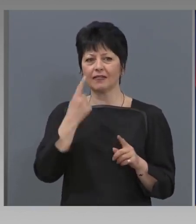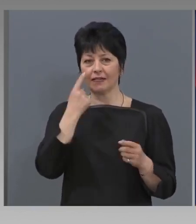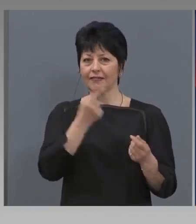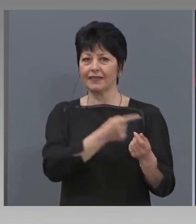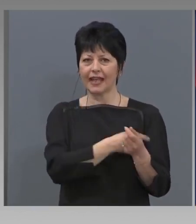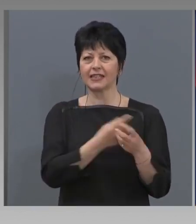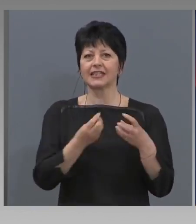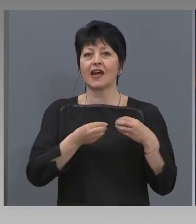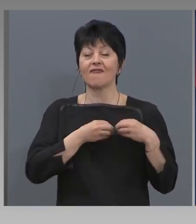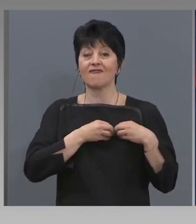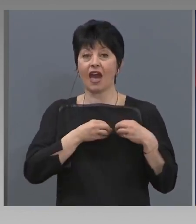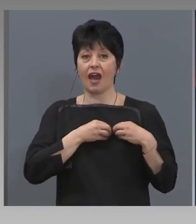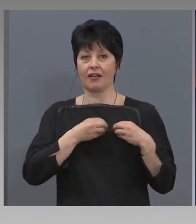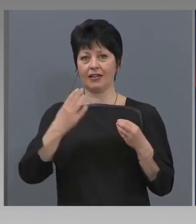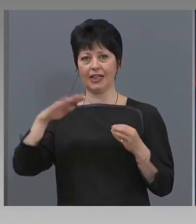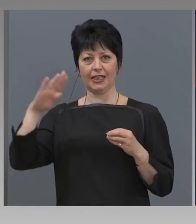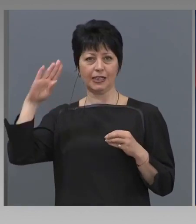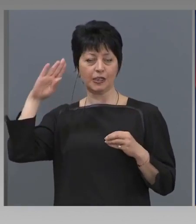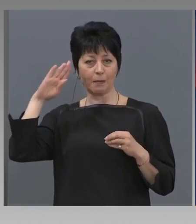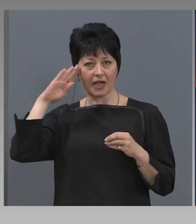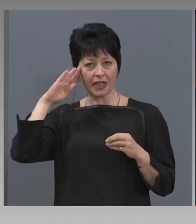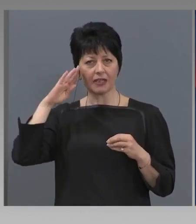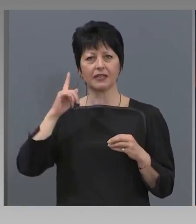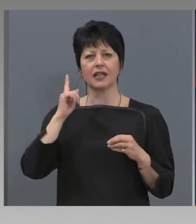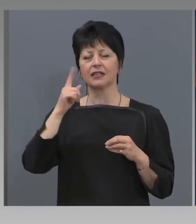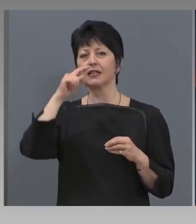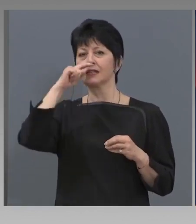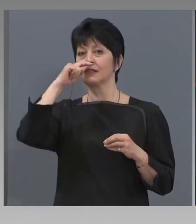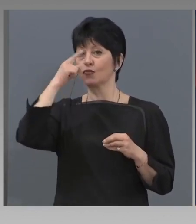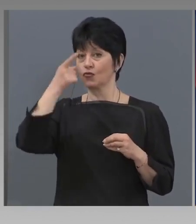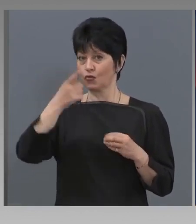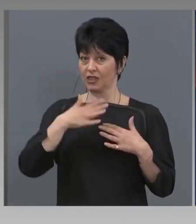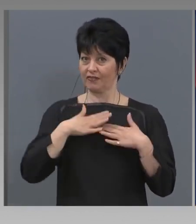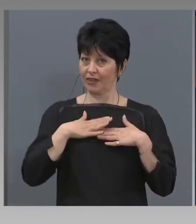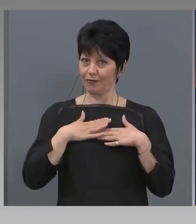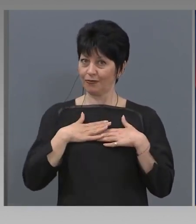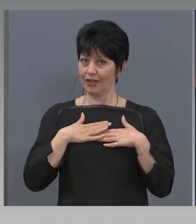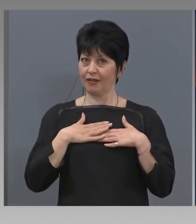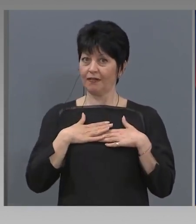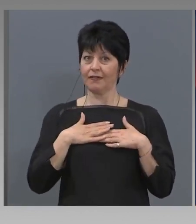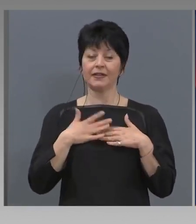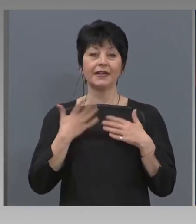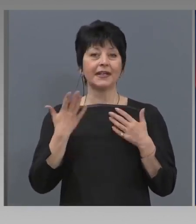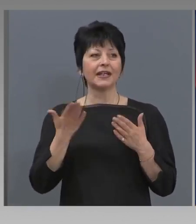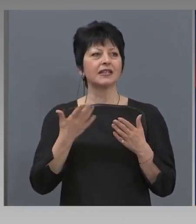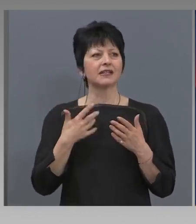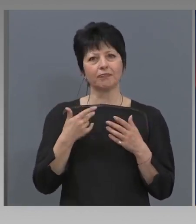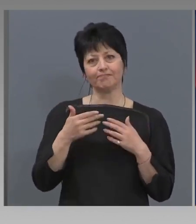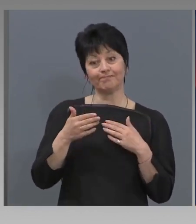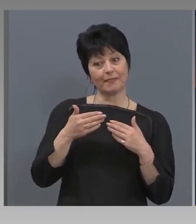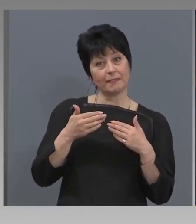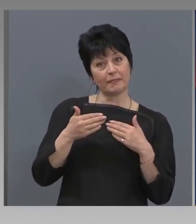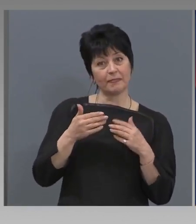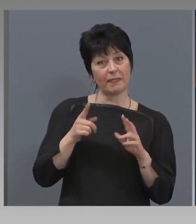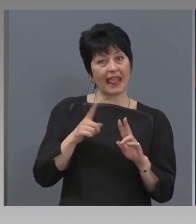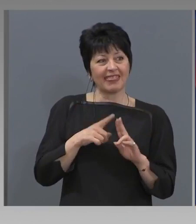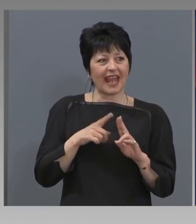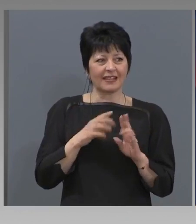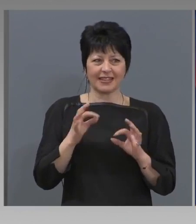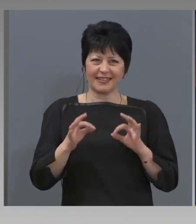за вярата, и за дисциплината, и за самочувствието ни, и за претенциите ни, колко